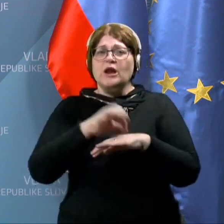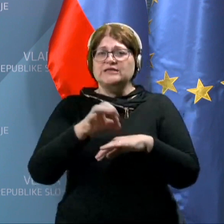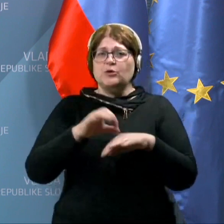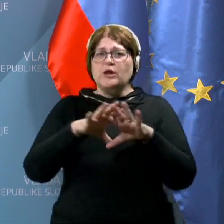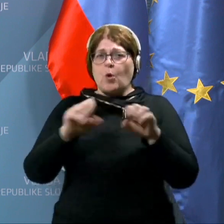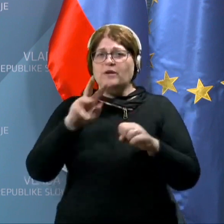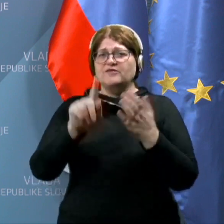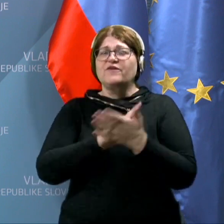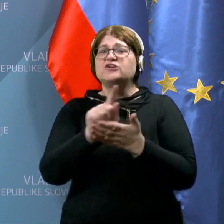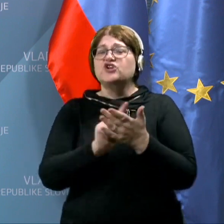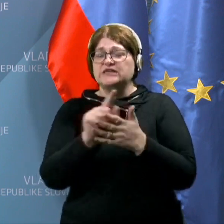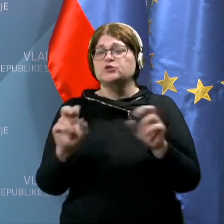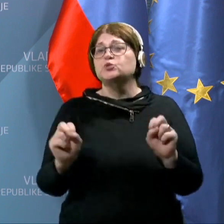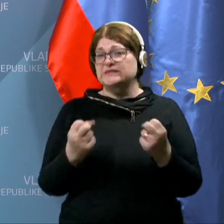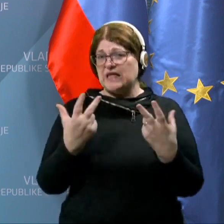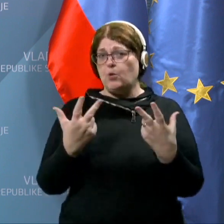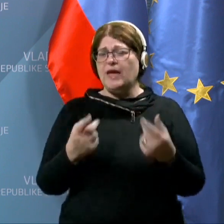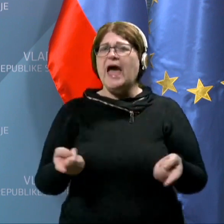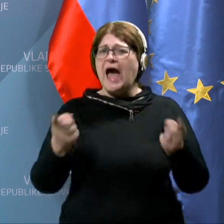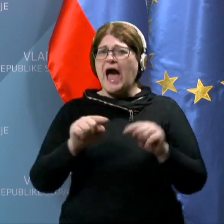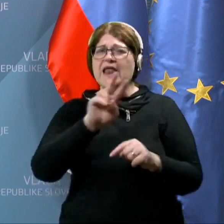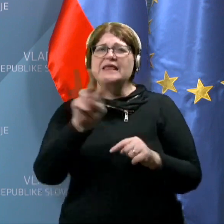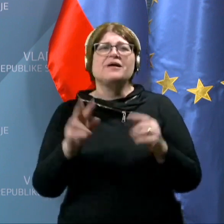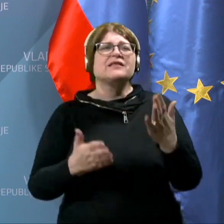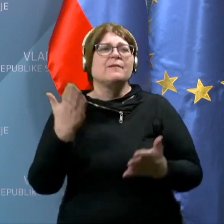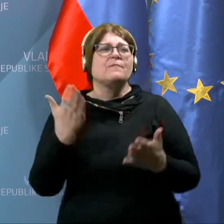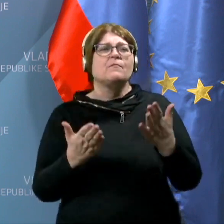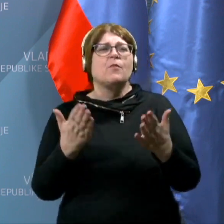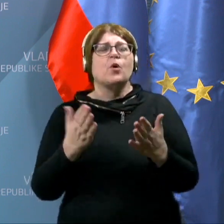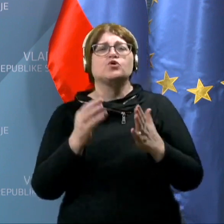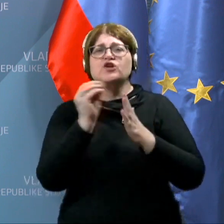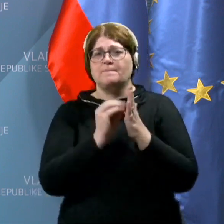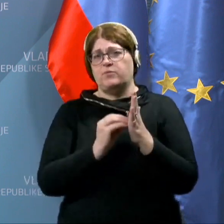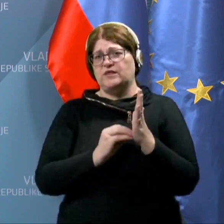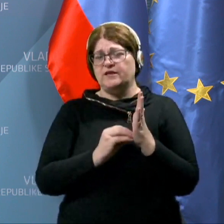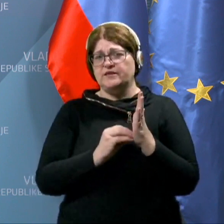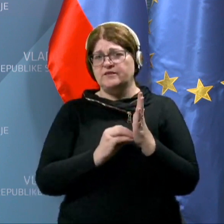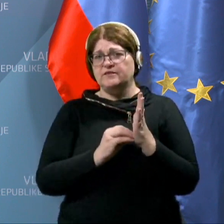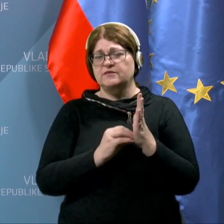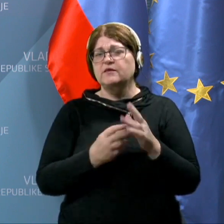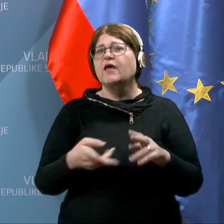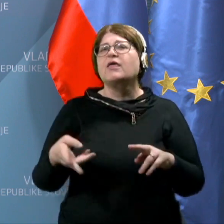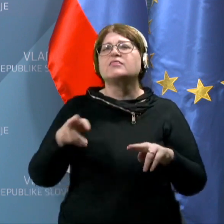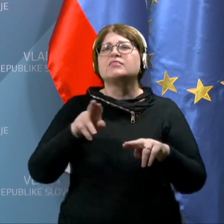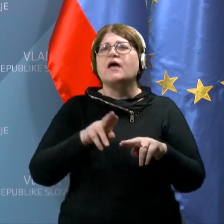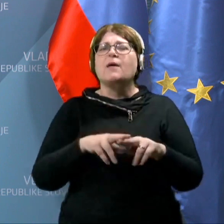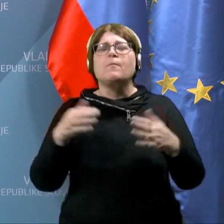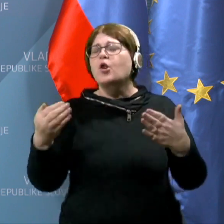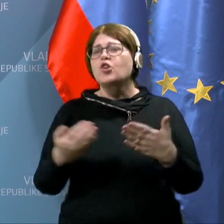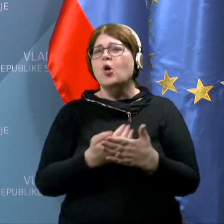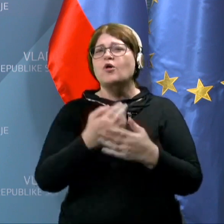upravljati v času stavke. Amate mogoče kakršne kol podatke, najbolj nove,